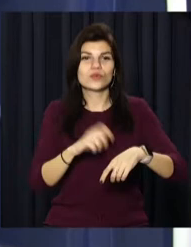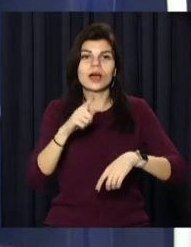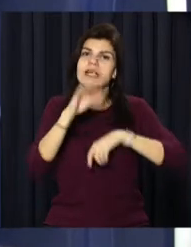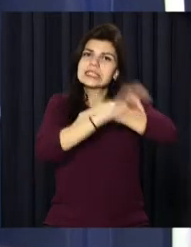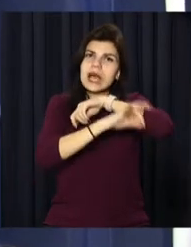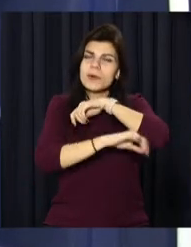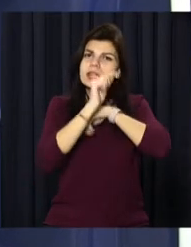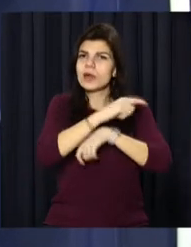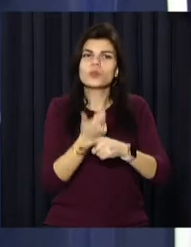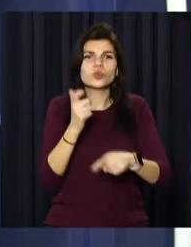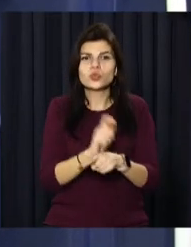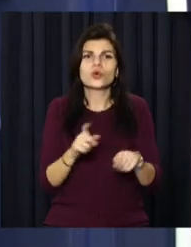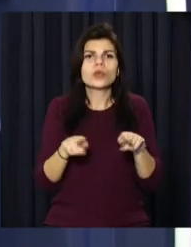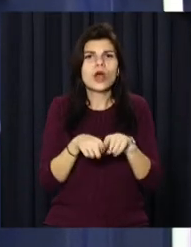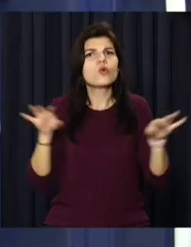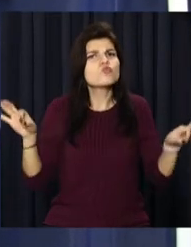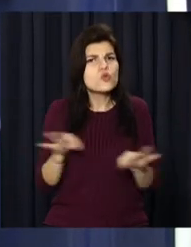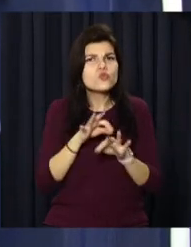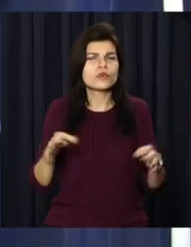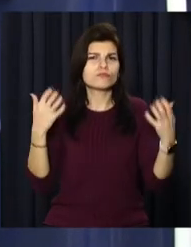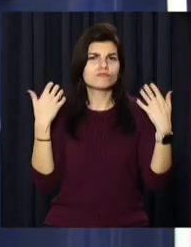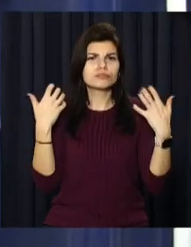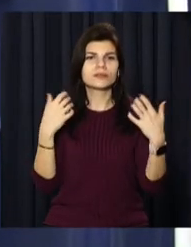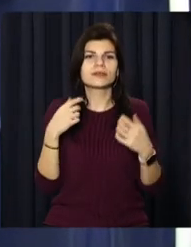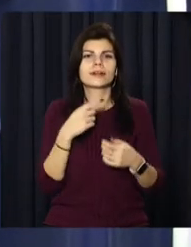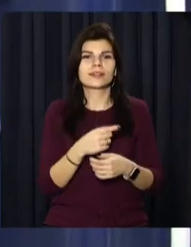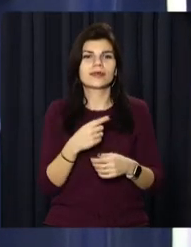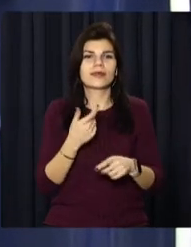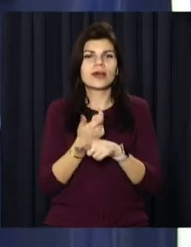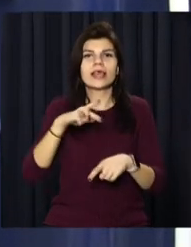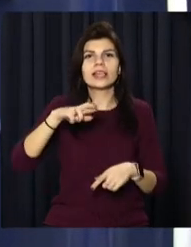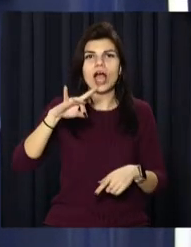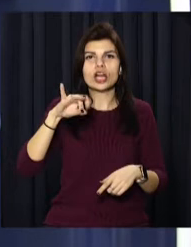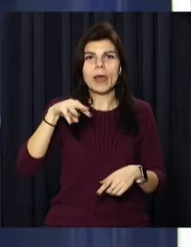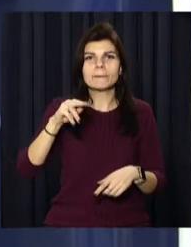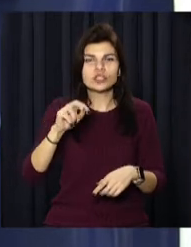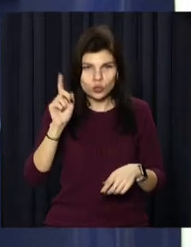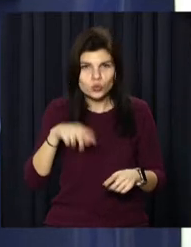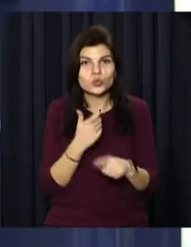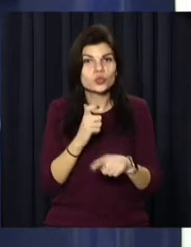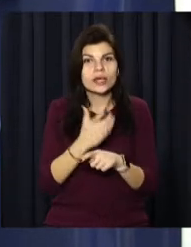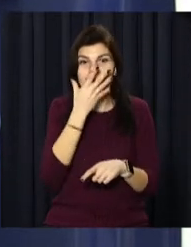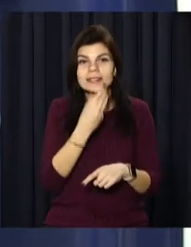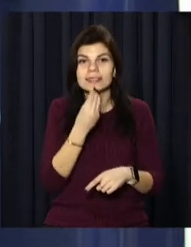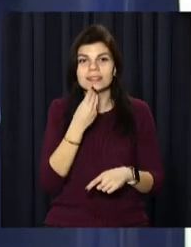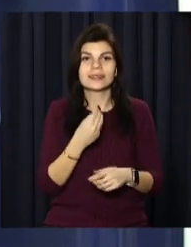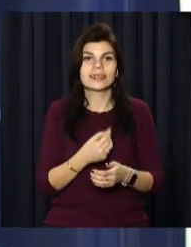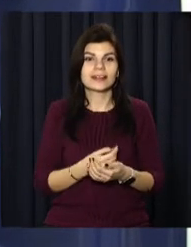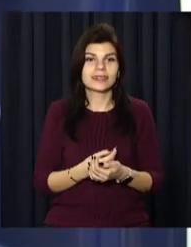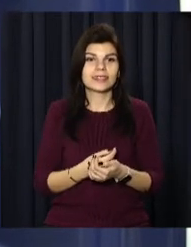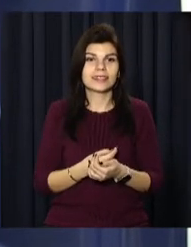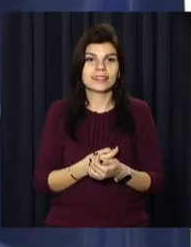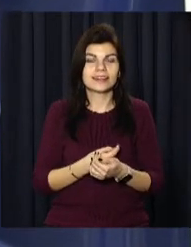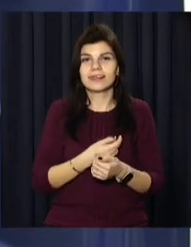там дуже так, з музикою. Яремча дуже красиво. Тот самий є. Ясеня, взагалі,